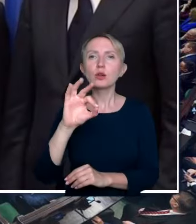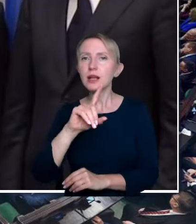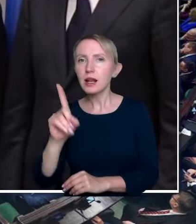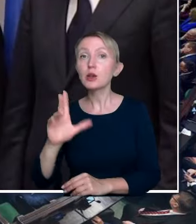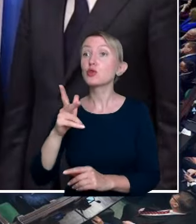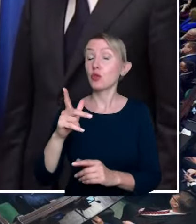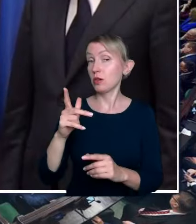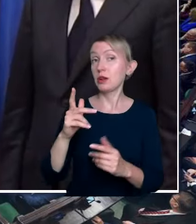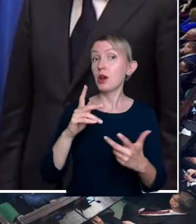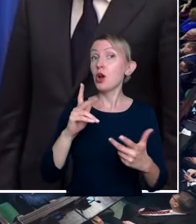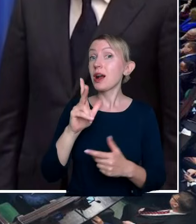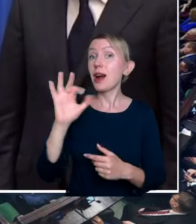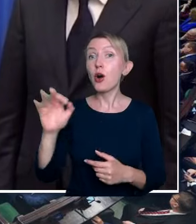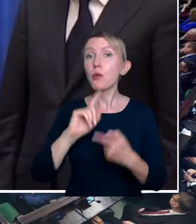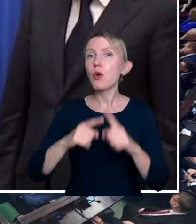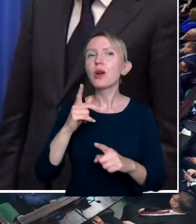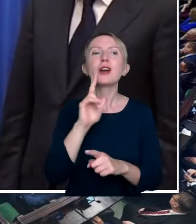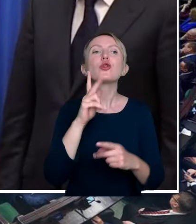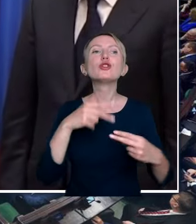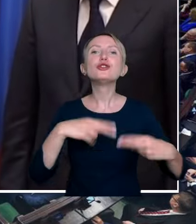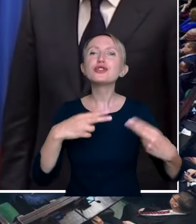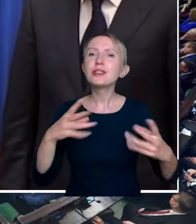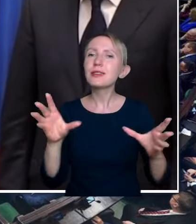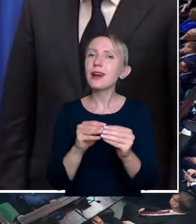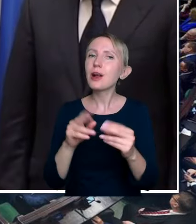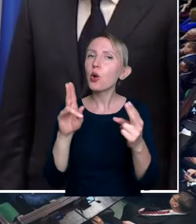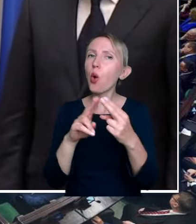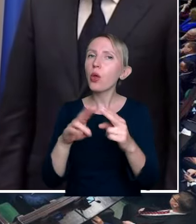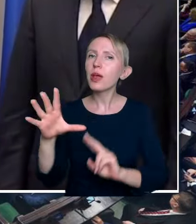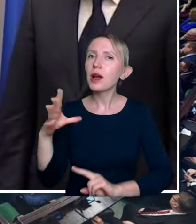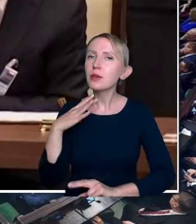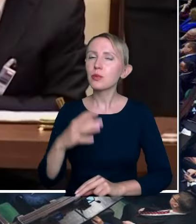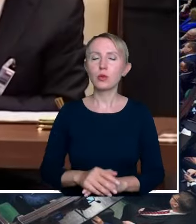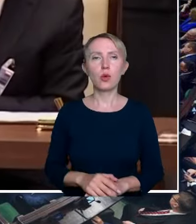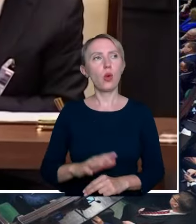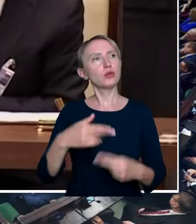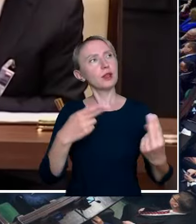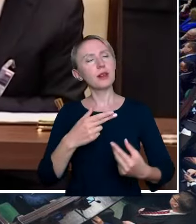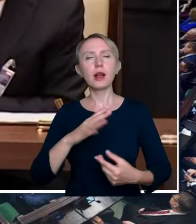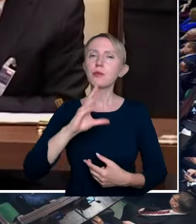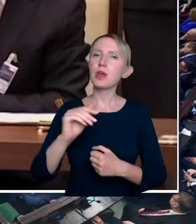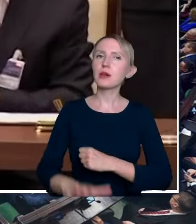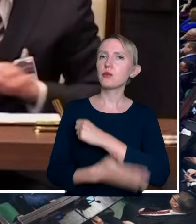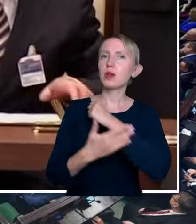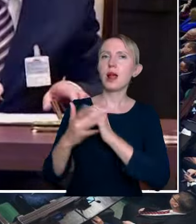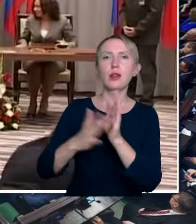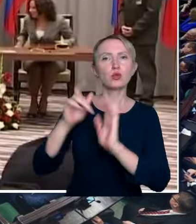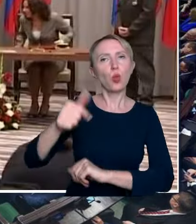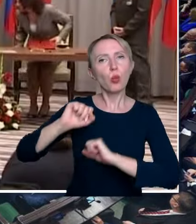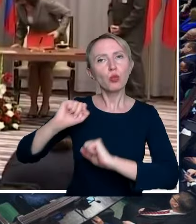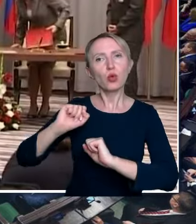koalicji obywatelskiej, którzy dziennikarze, którzy tak pięknie bronili Donalda Tuska i